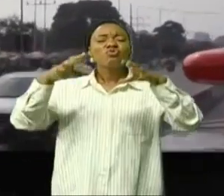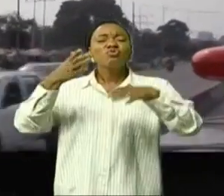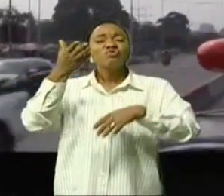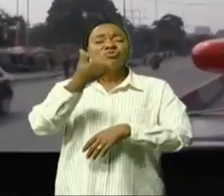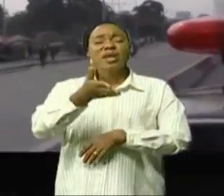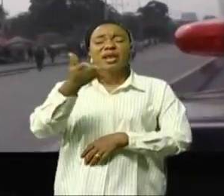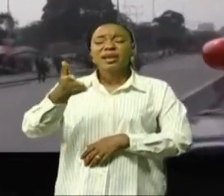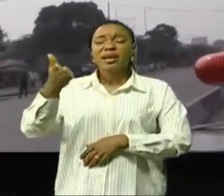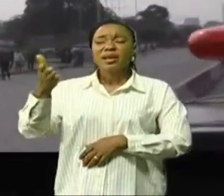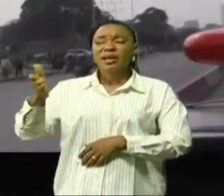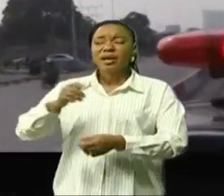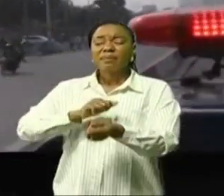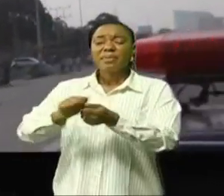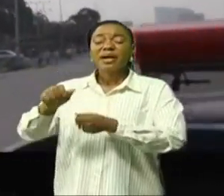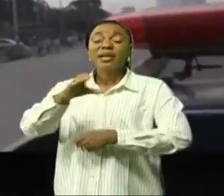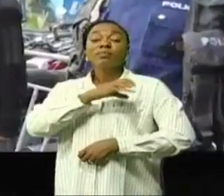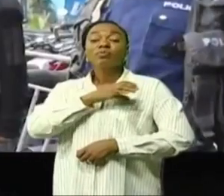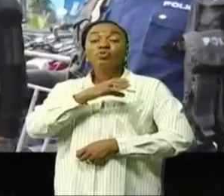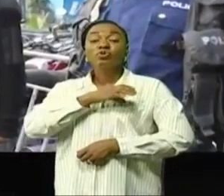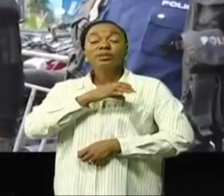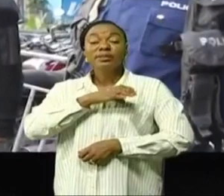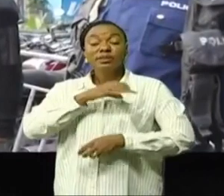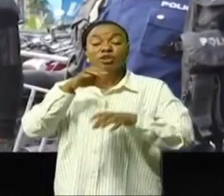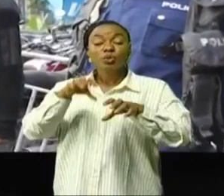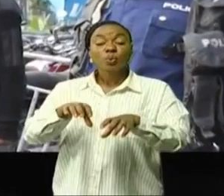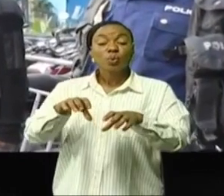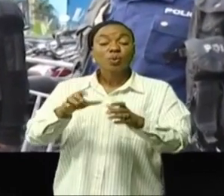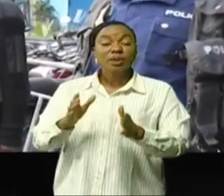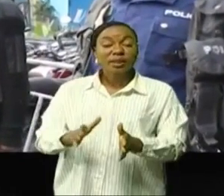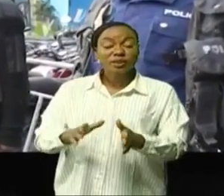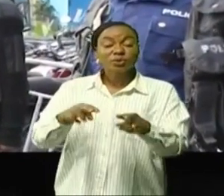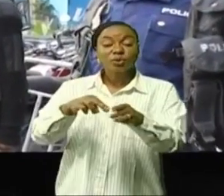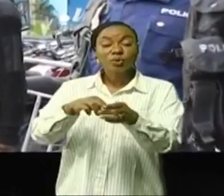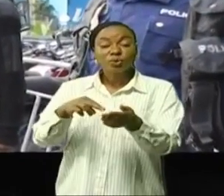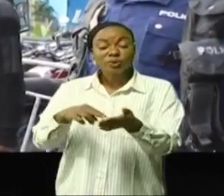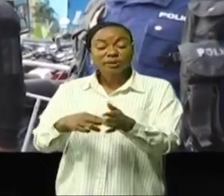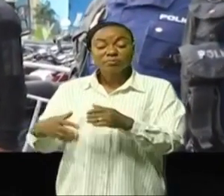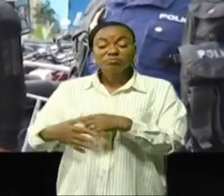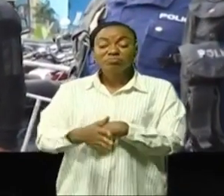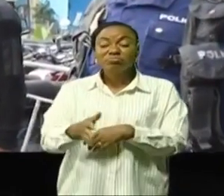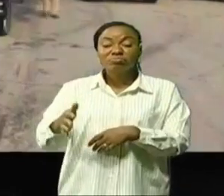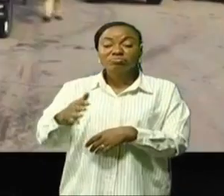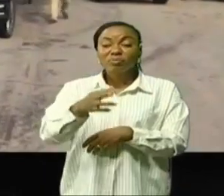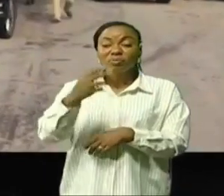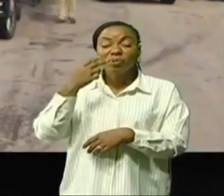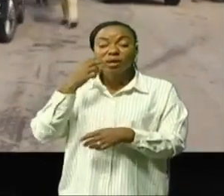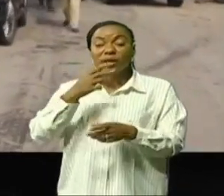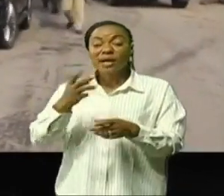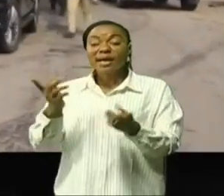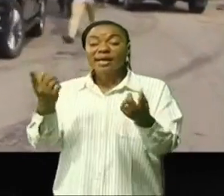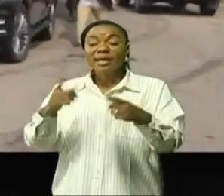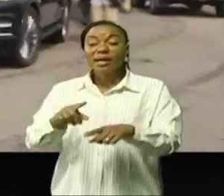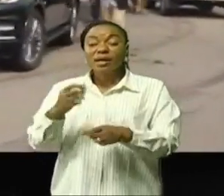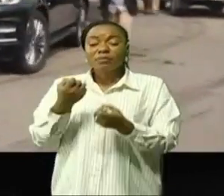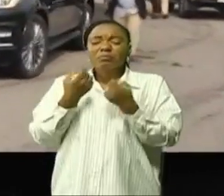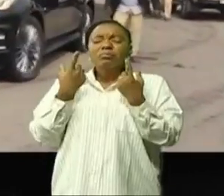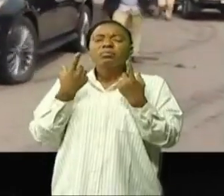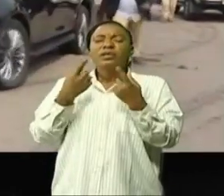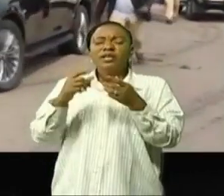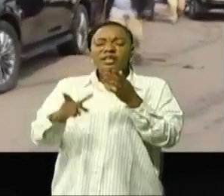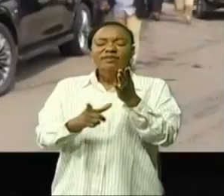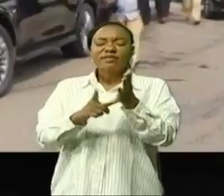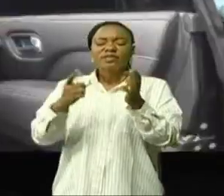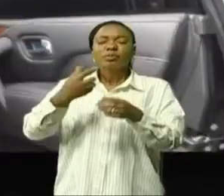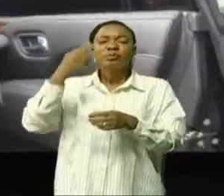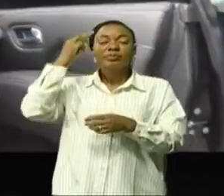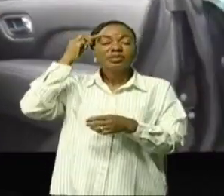fonction par les agents de l'ordre notamment de la police des circulations routières ont motivé la descente du vice-premier ministre ministre de l'Intérieur